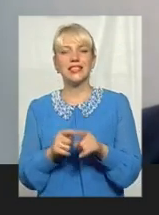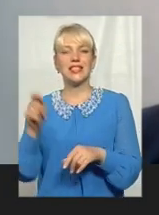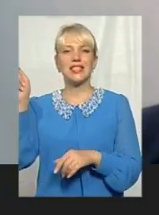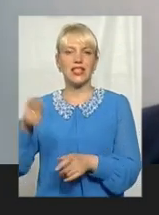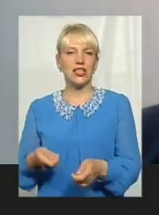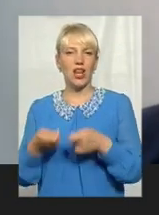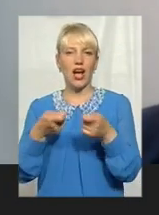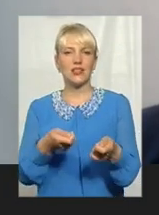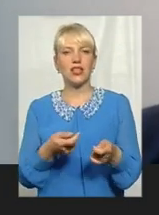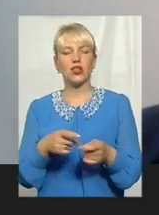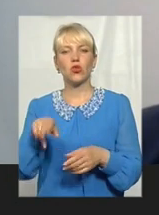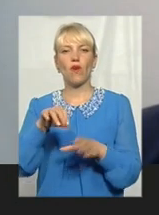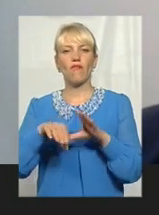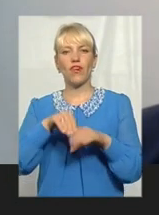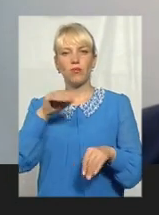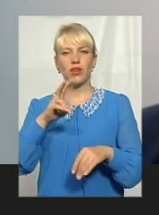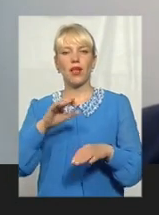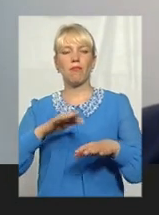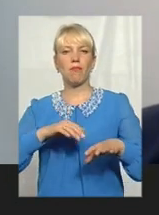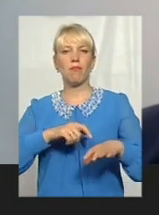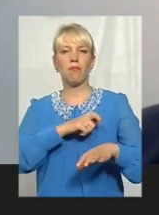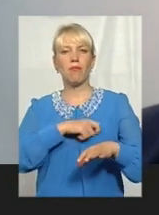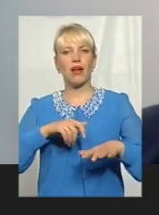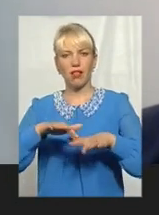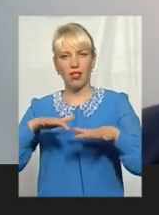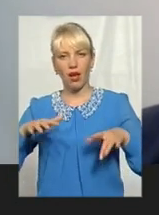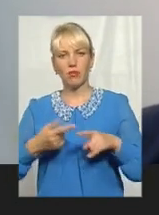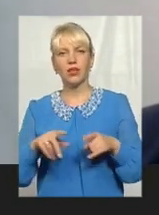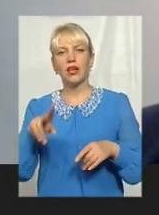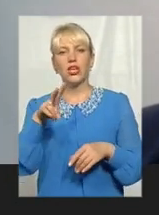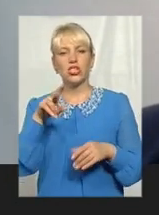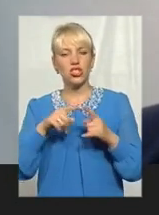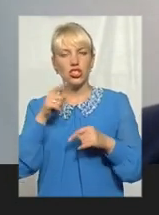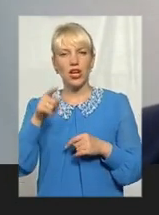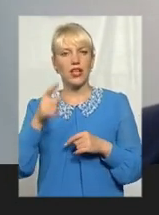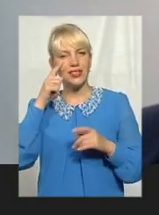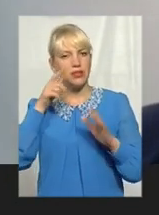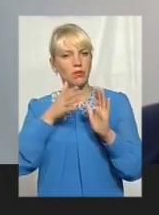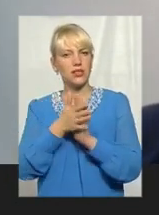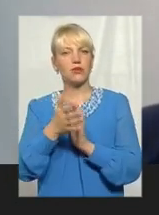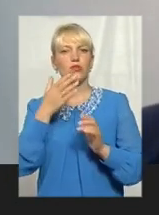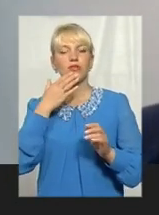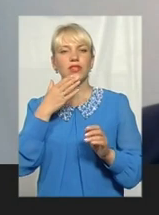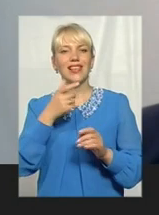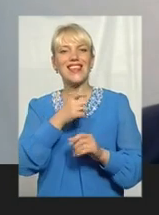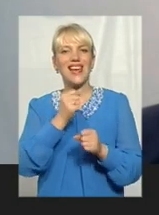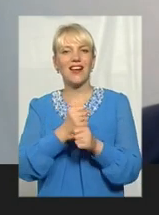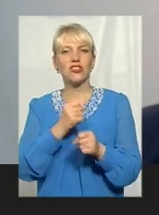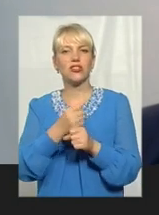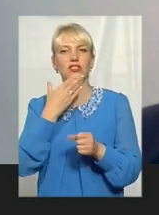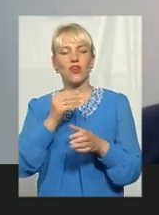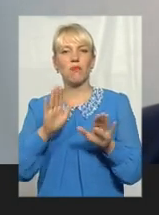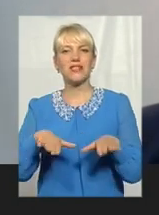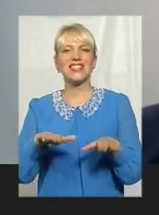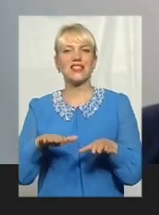на виборах до парламенту через призму діяльності своєї місцевої влади, яка за цей час щось зробила